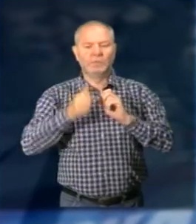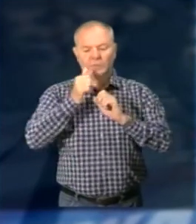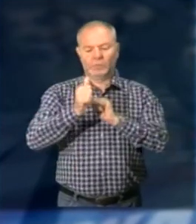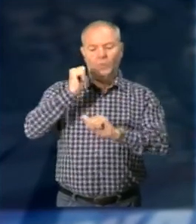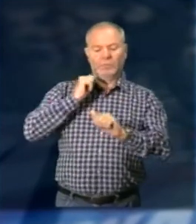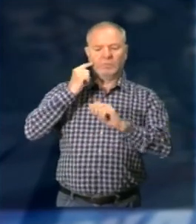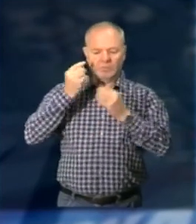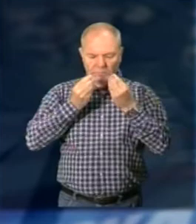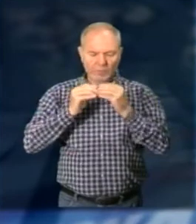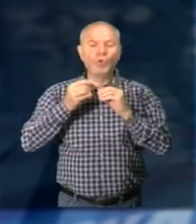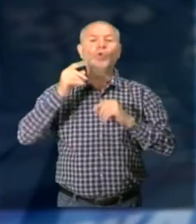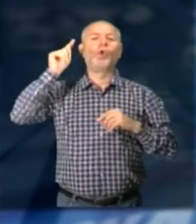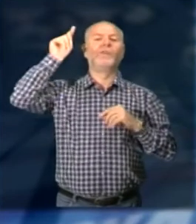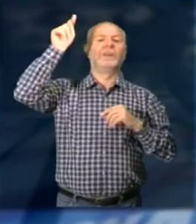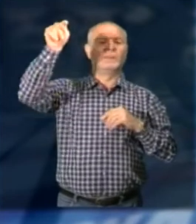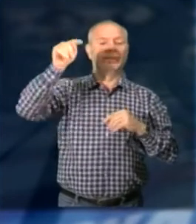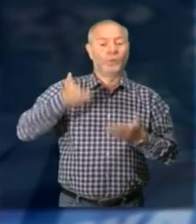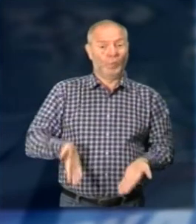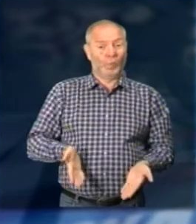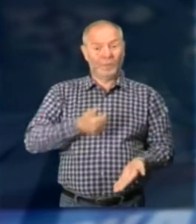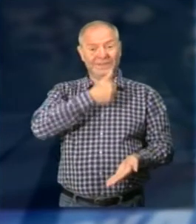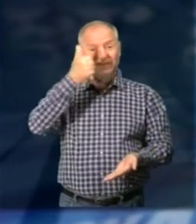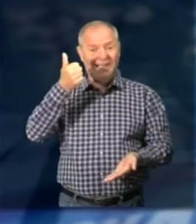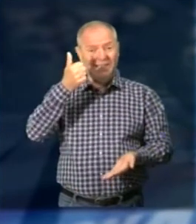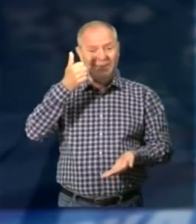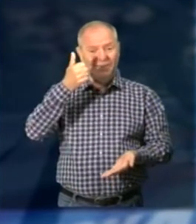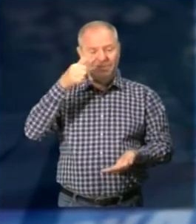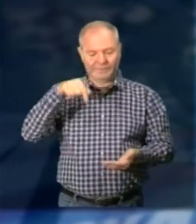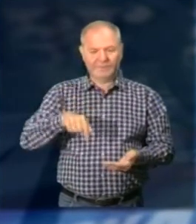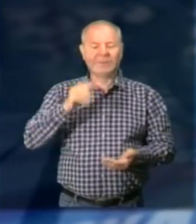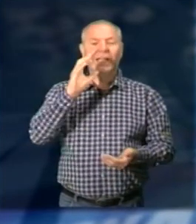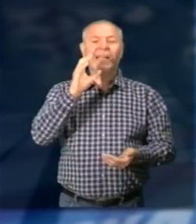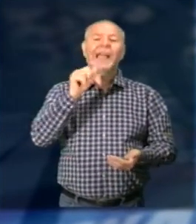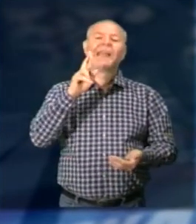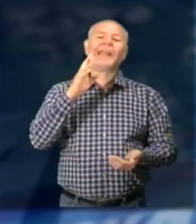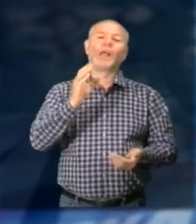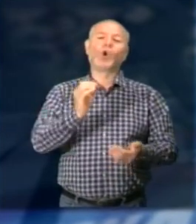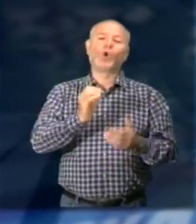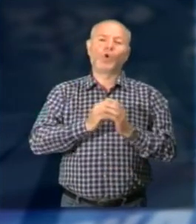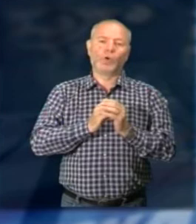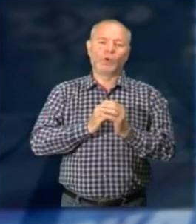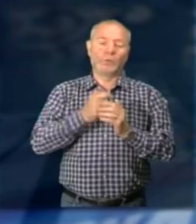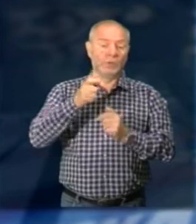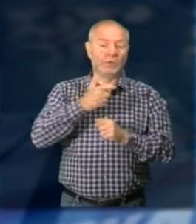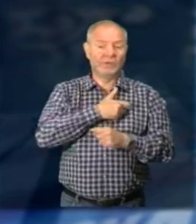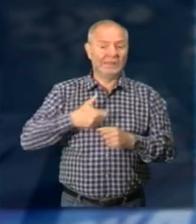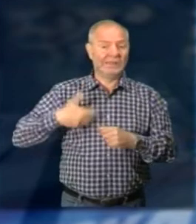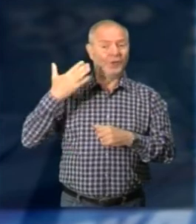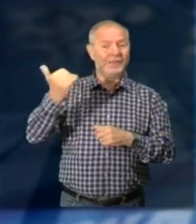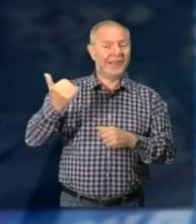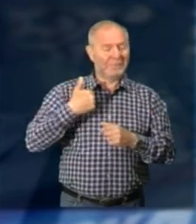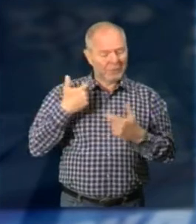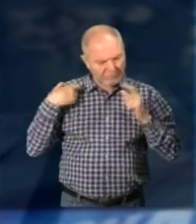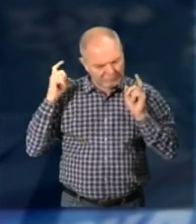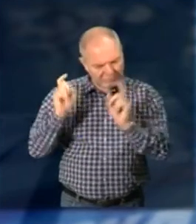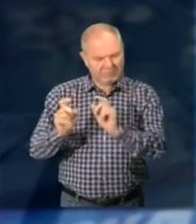dove essere ospitati e questa volta siamo qui a Cannero e Cannobbio Perché i sindaci ci hanno chiesto di essere presenti e noi ben